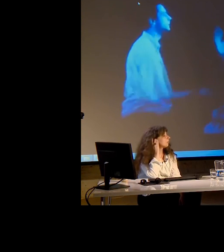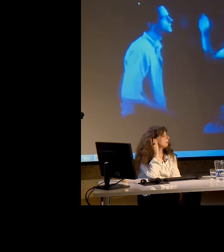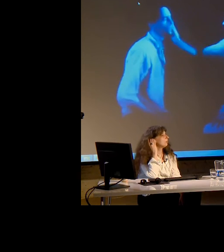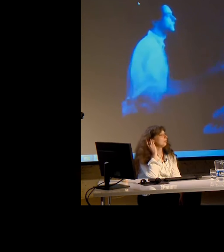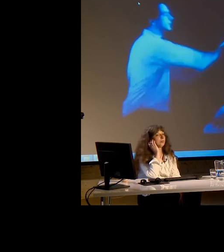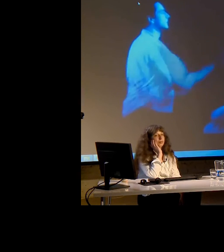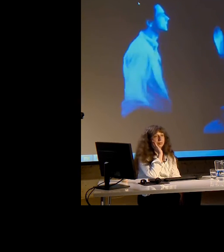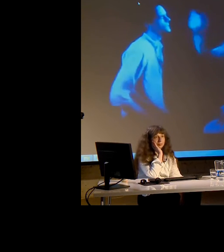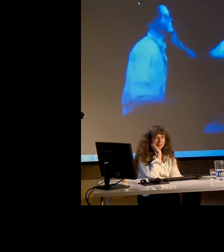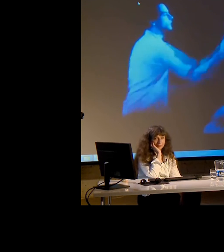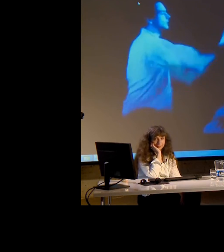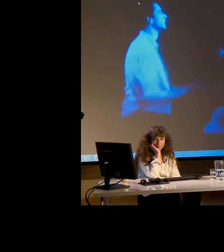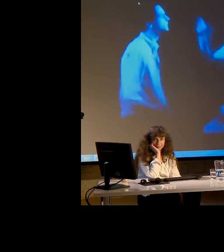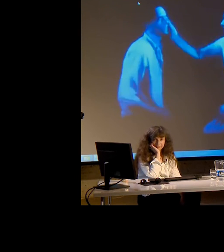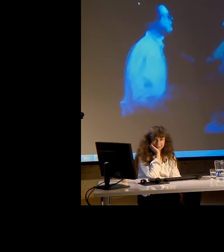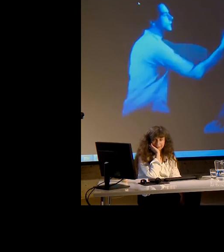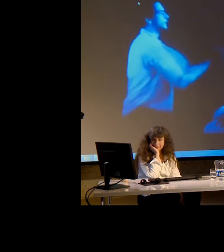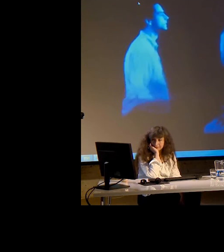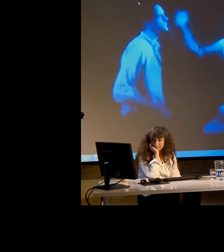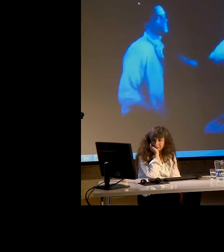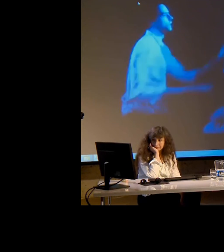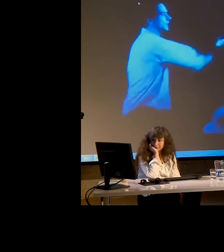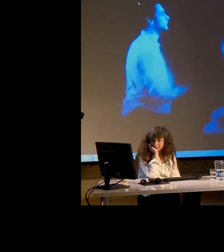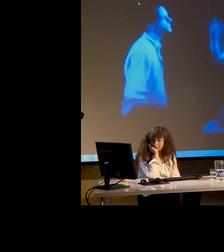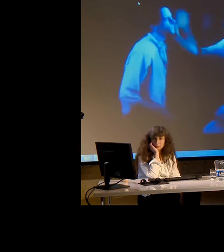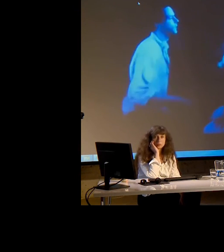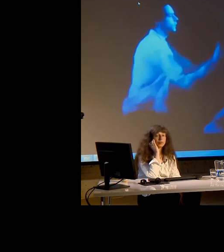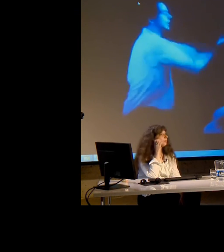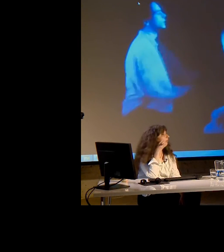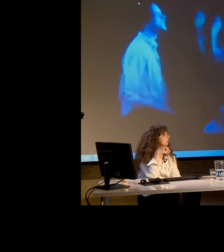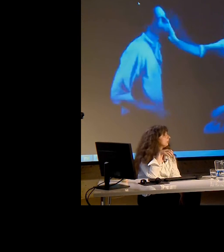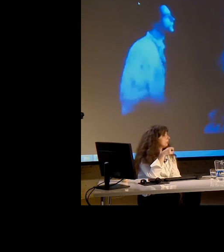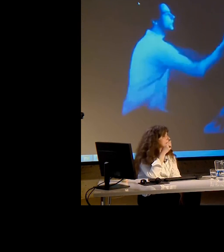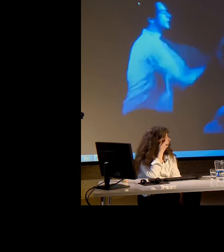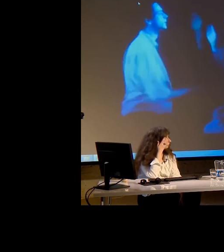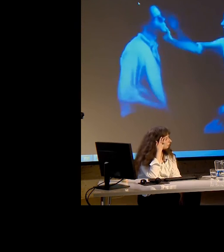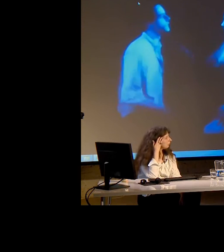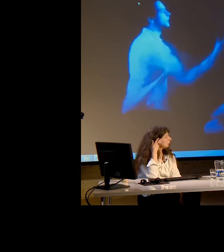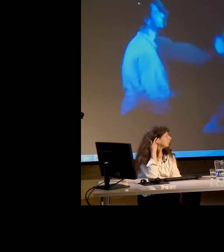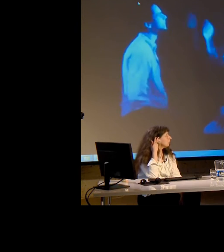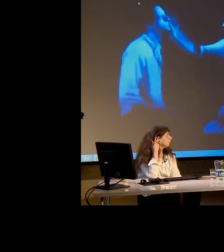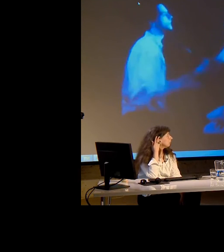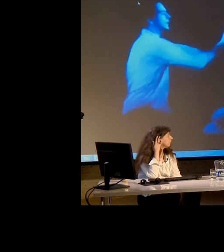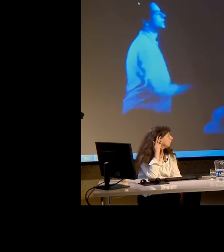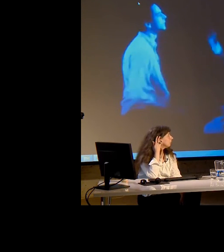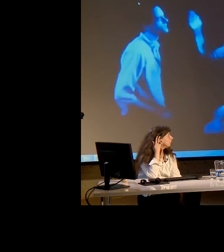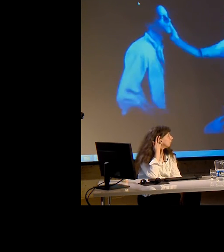увеличивая темп. Все это время художники смотрят друг на друга со спокойным выражением лица.